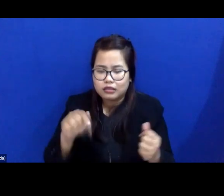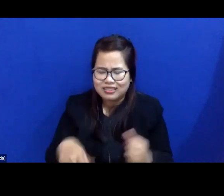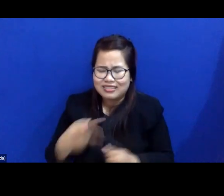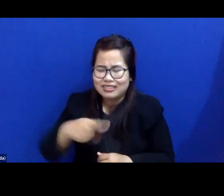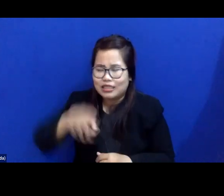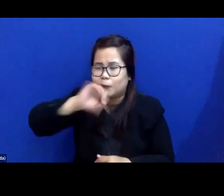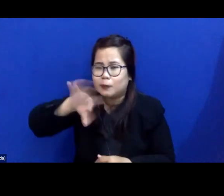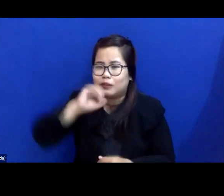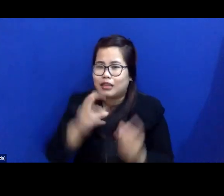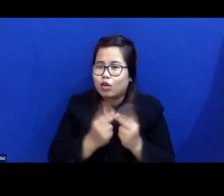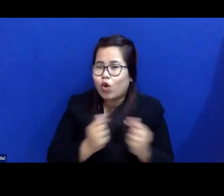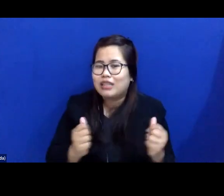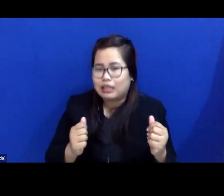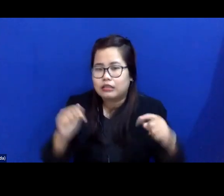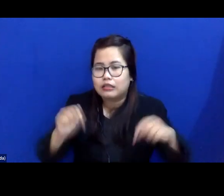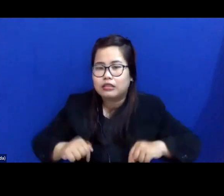kualitas ini.